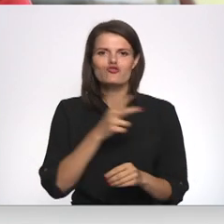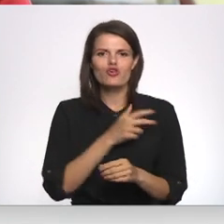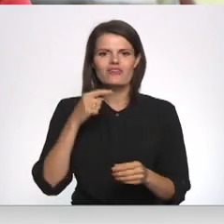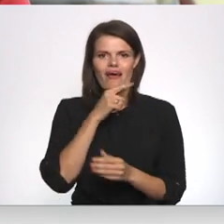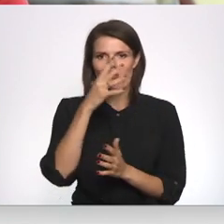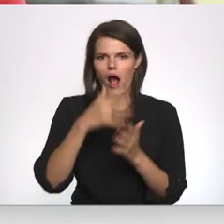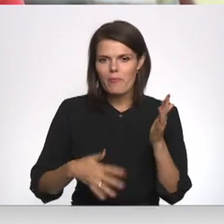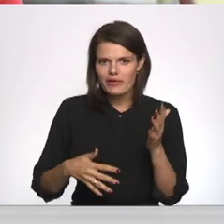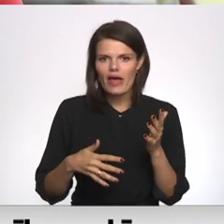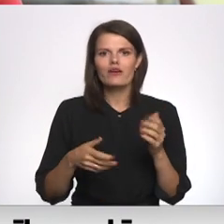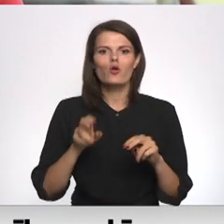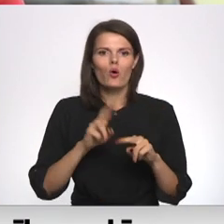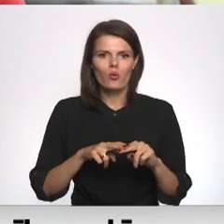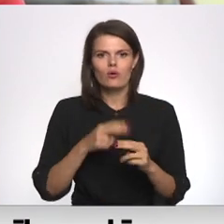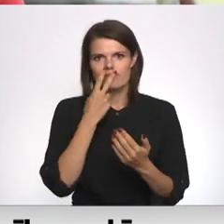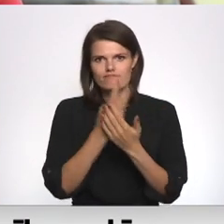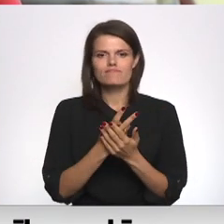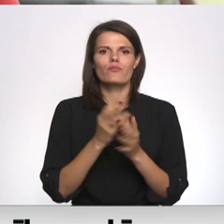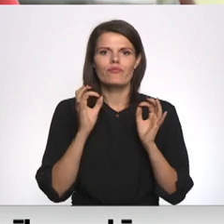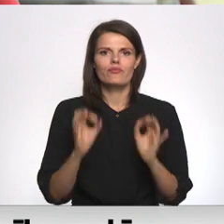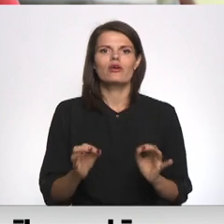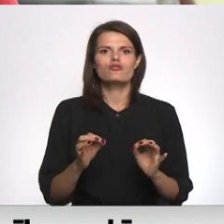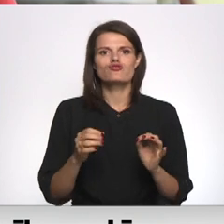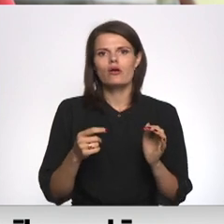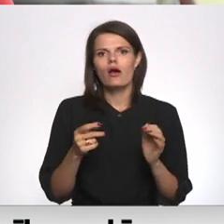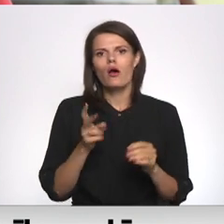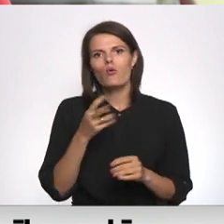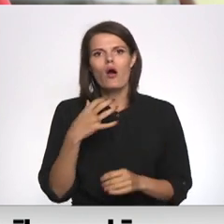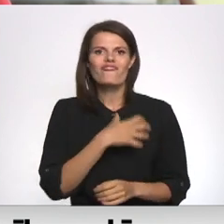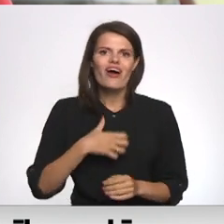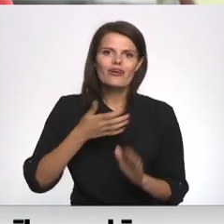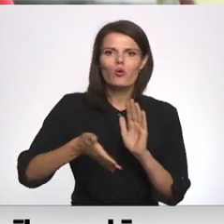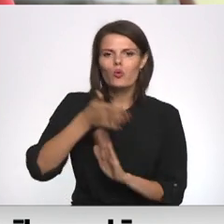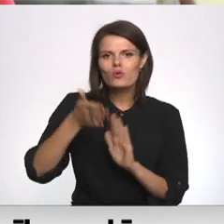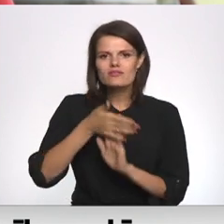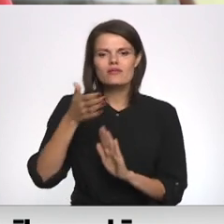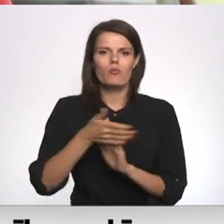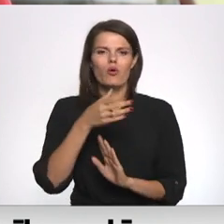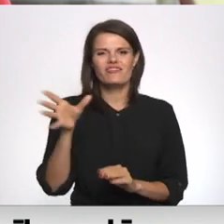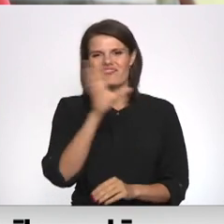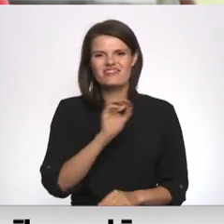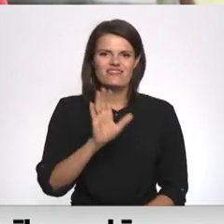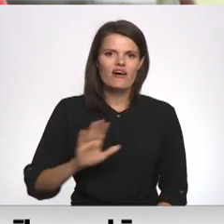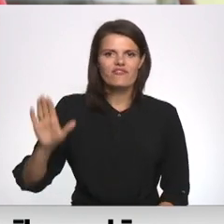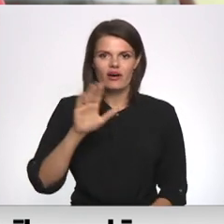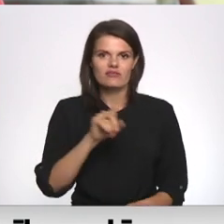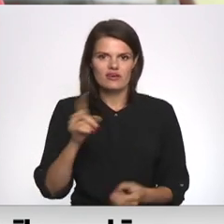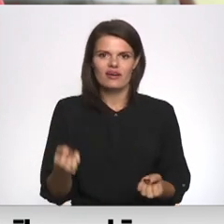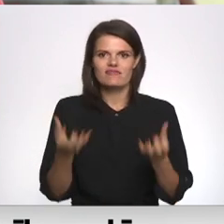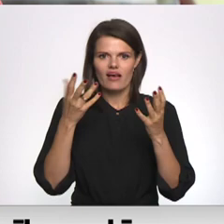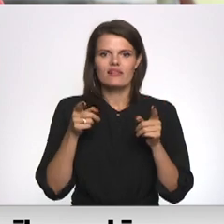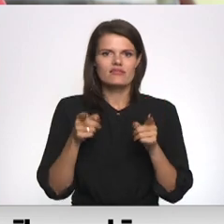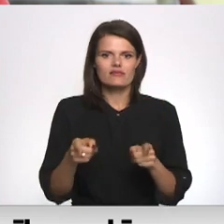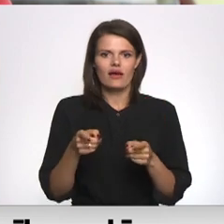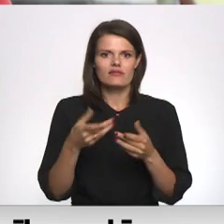Ir skatīts šeit scenāriju, kas būtu jāuzlabo ne tikai gaujas parkā, bet visā valstī, un ir skaidrs, ka tās